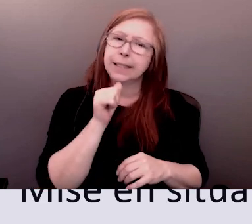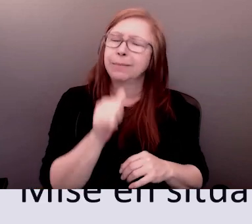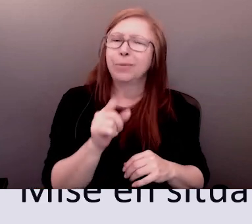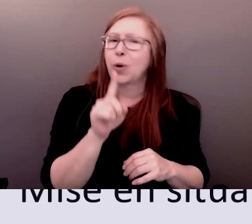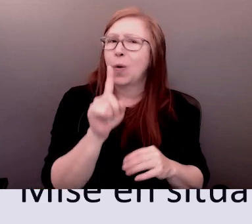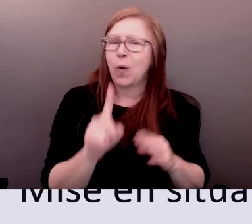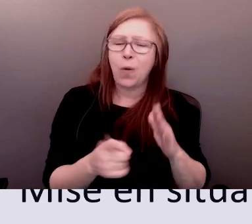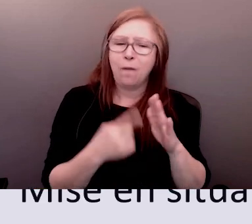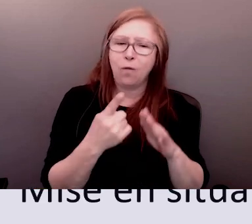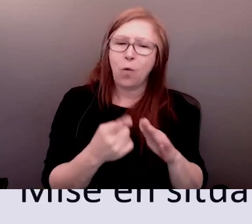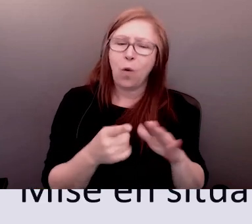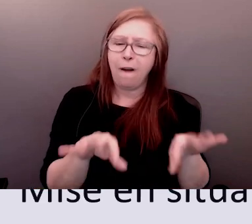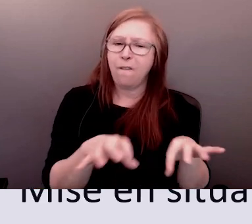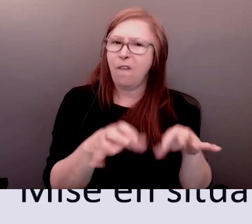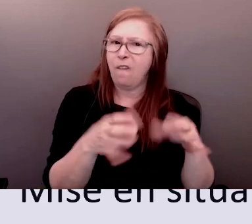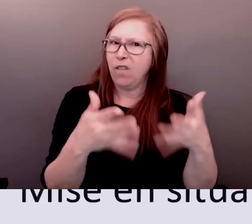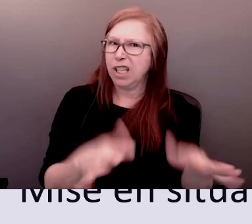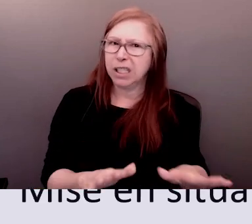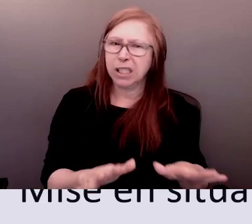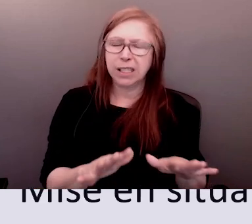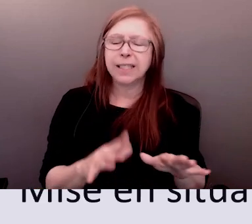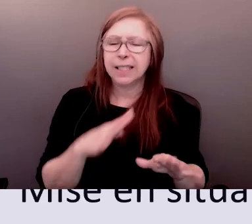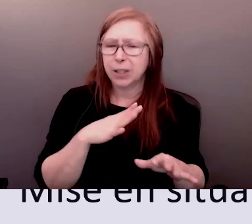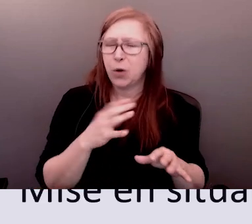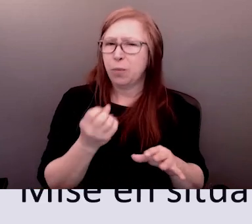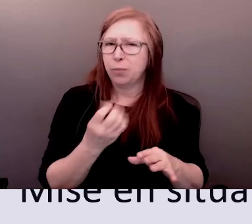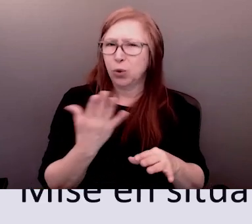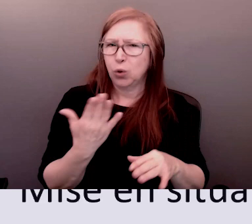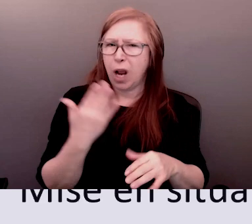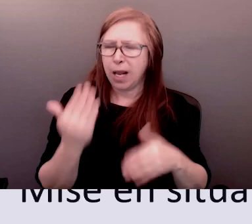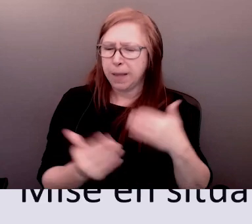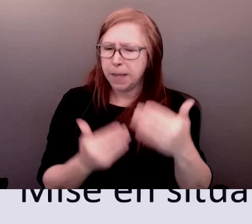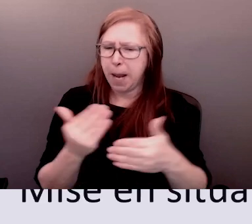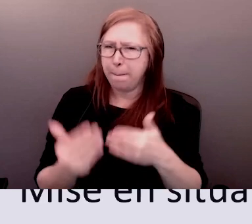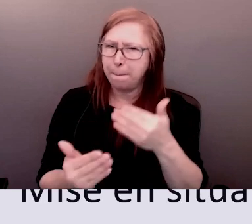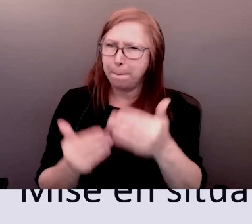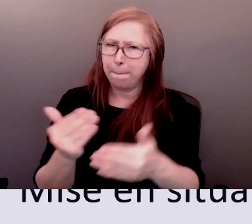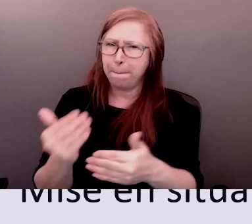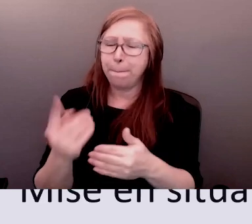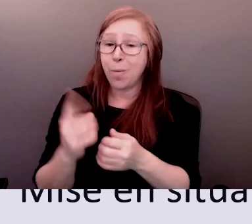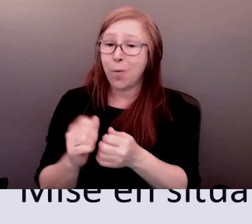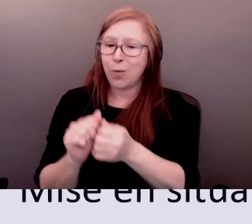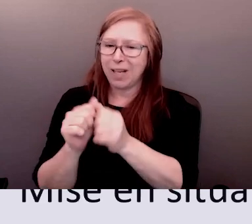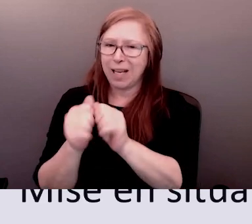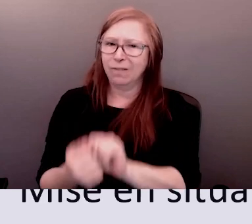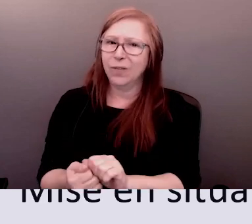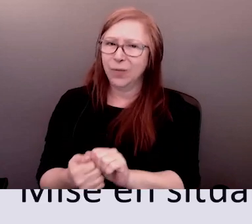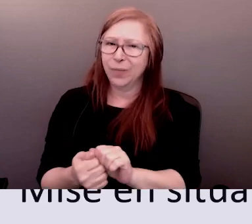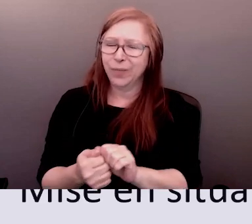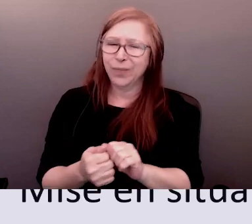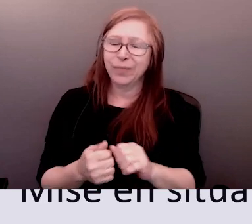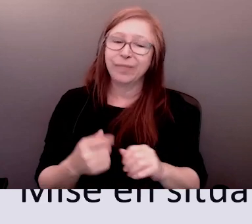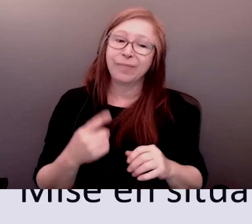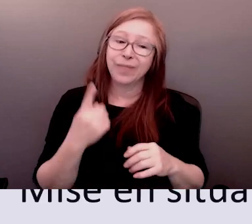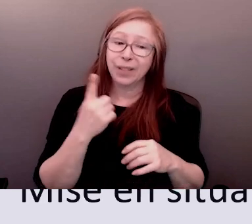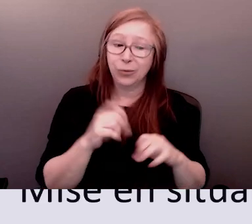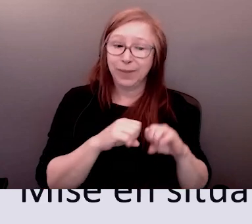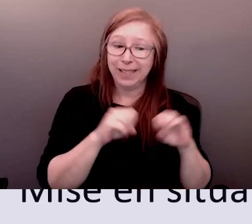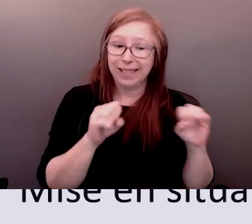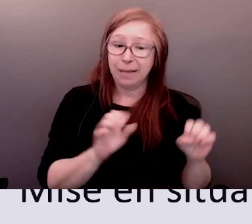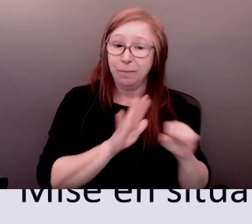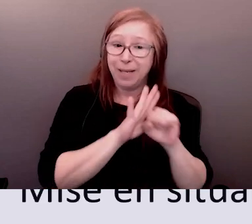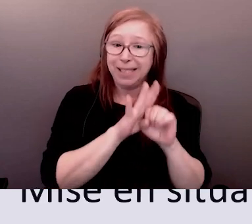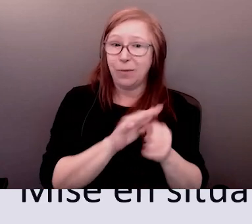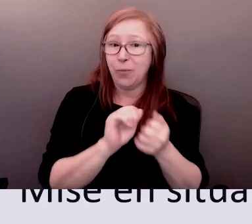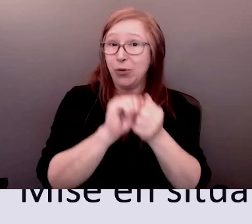qu'est-ce que vous aimez là-dedans et qu'est-ce qui pourrait être renforcé ou amélioré donc vous pouvez considérer encore une